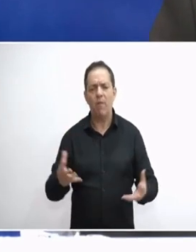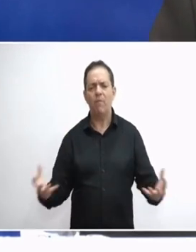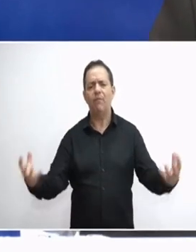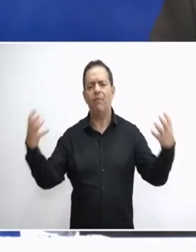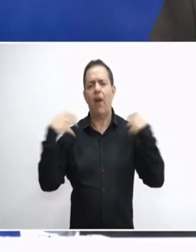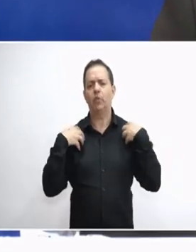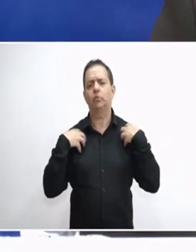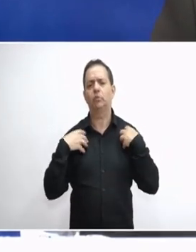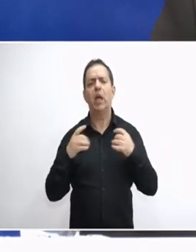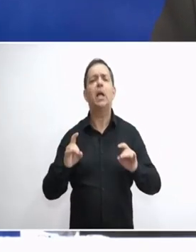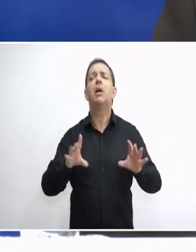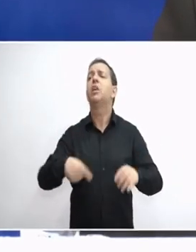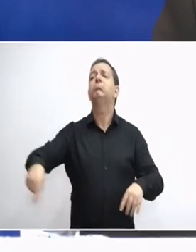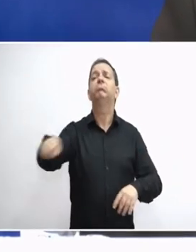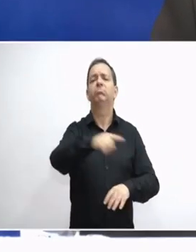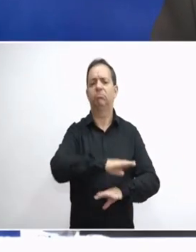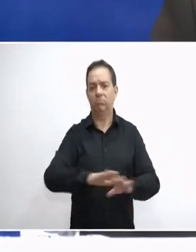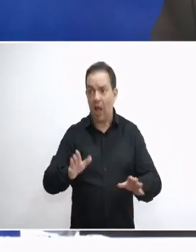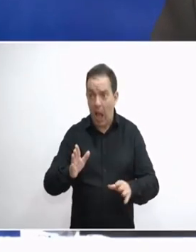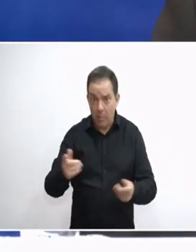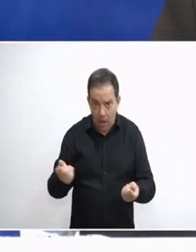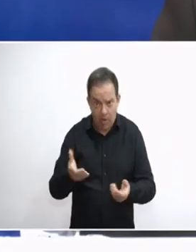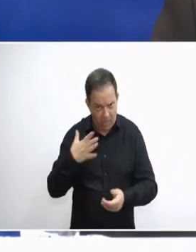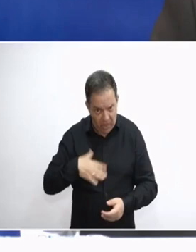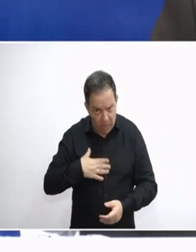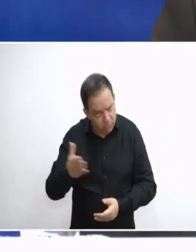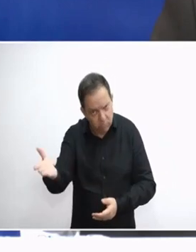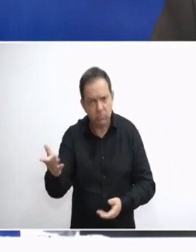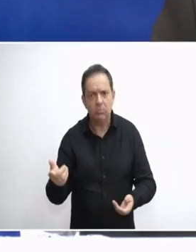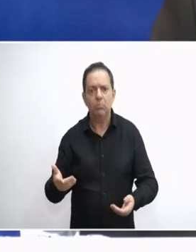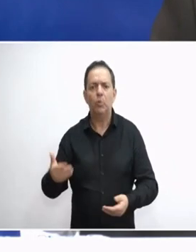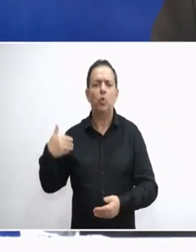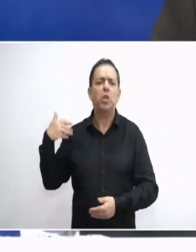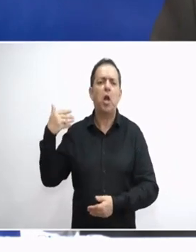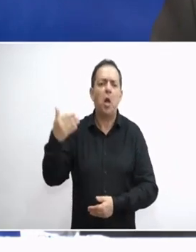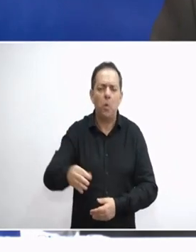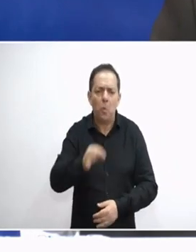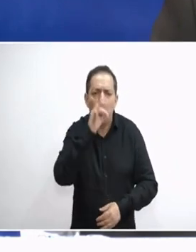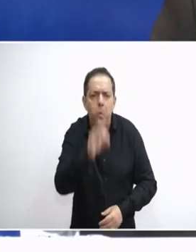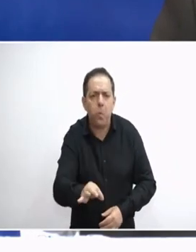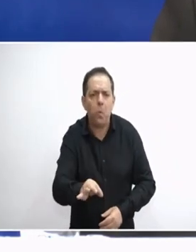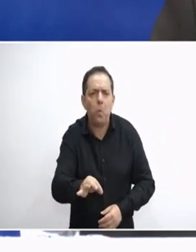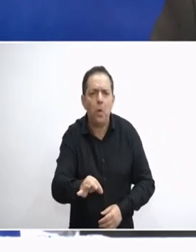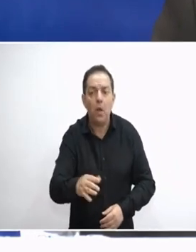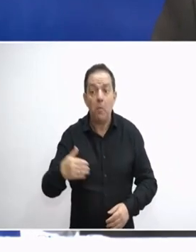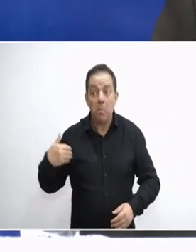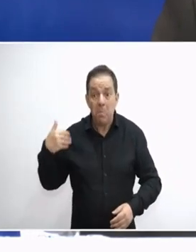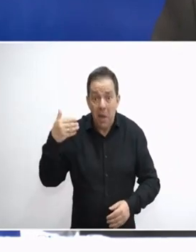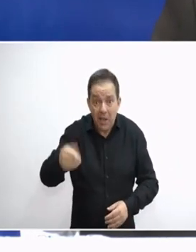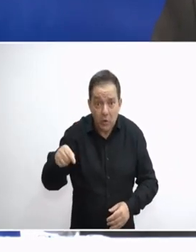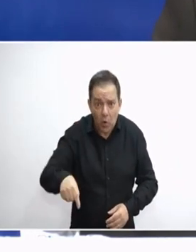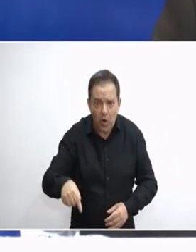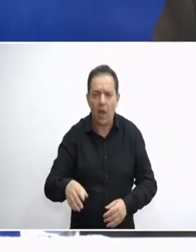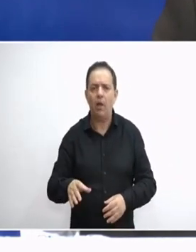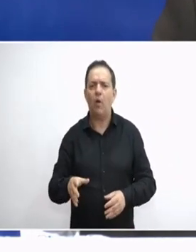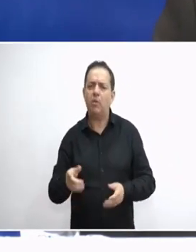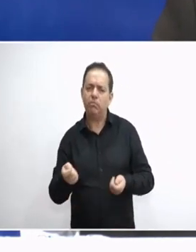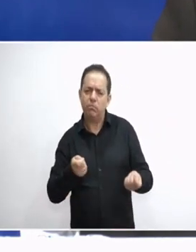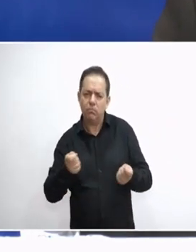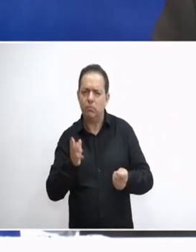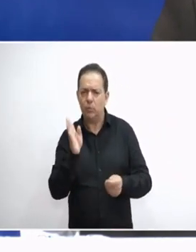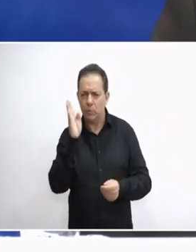Και κανένας άλλος, γιατί αν μπορούσε θα το είχε κάνει τόσα χρόνια. Ουσιαστικά, έως τώρα όλοι οι μηχανισμοί,